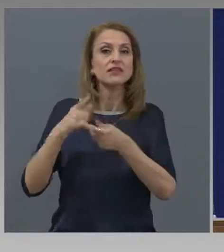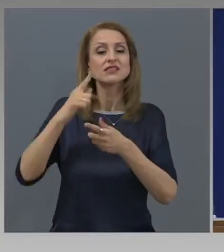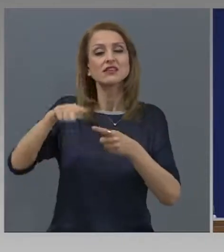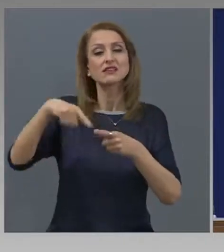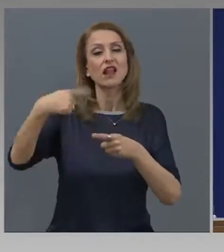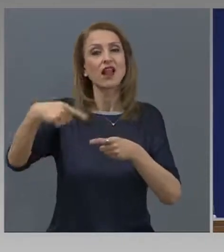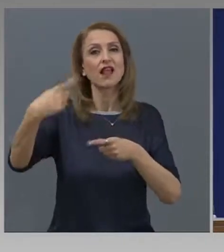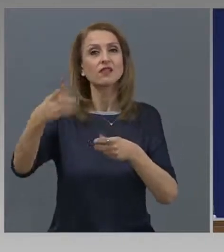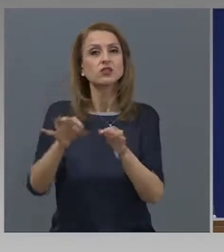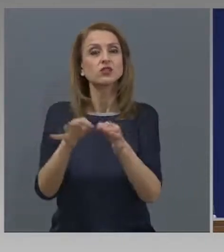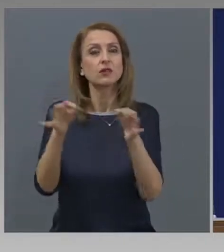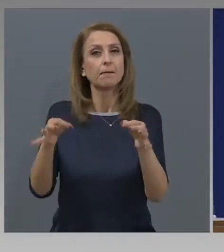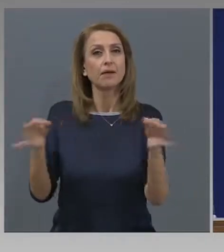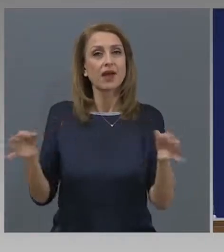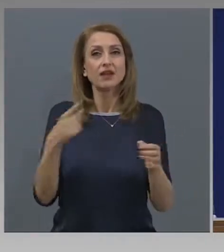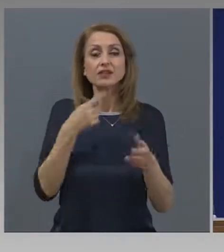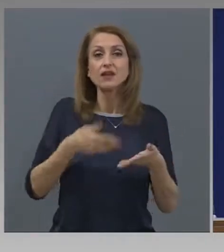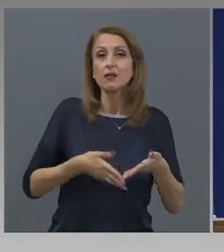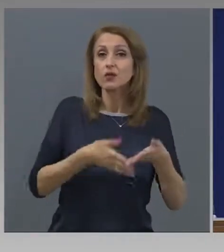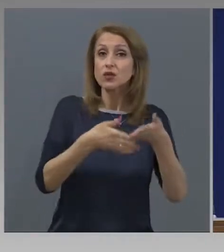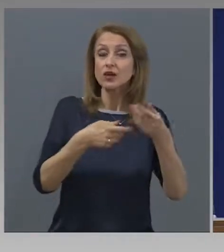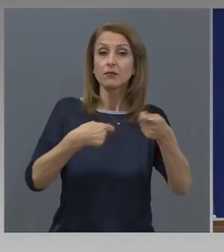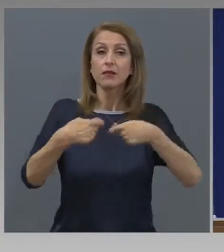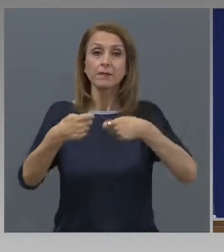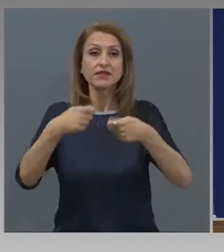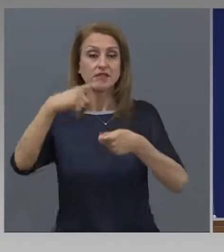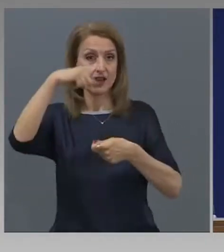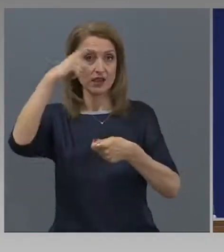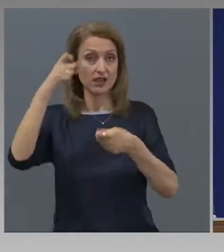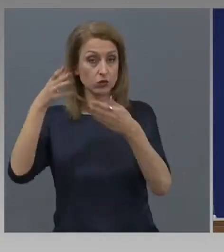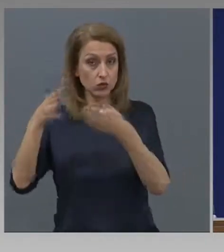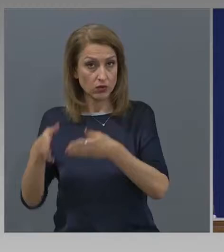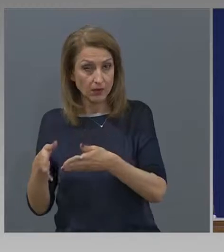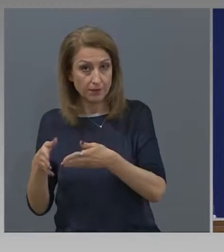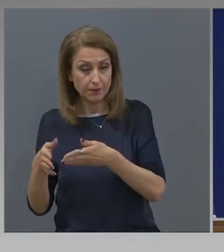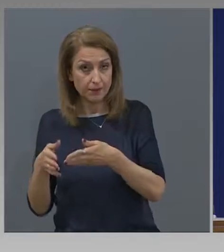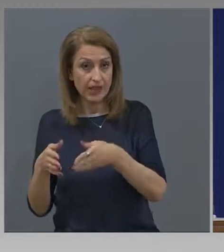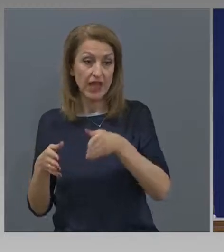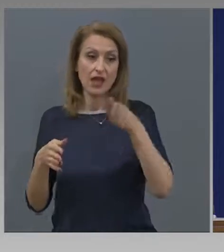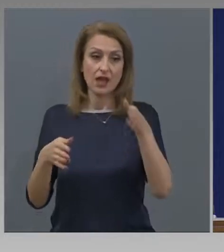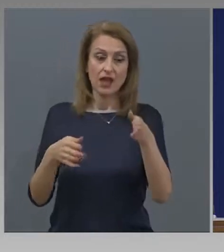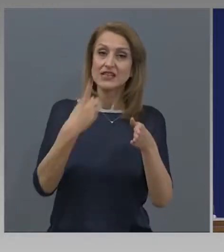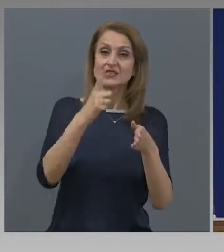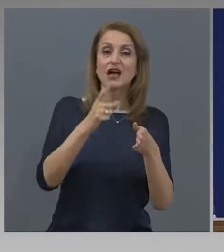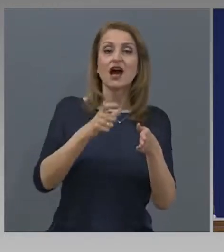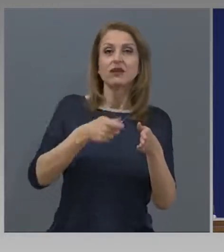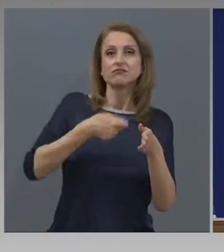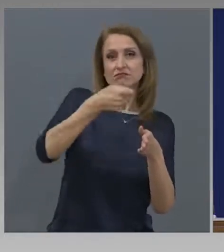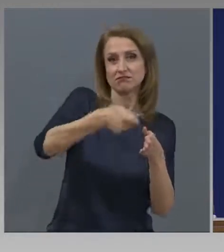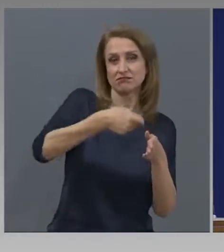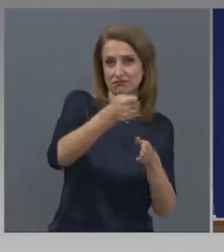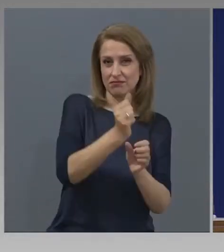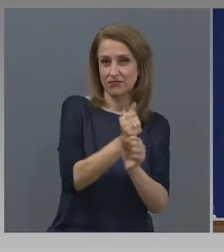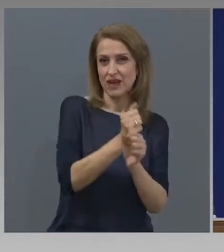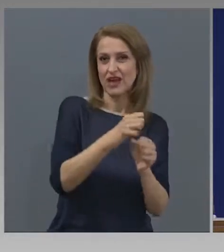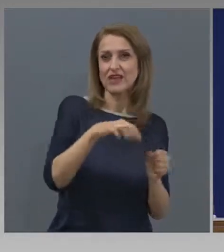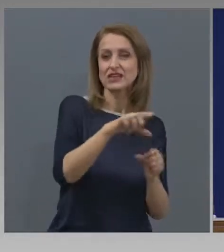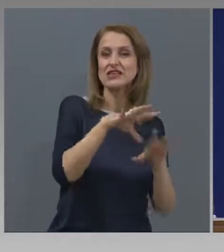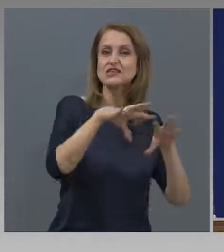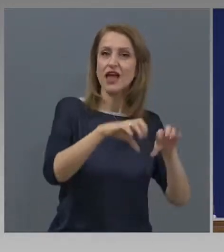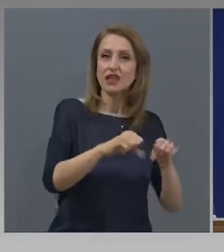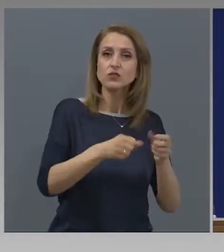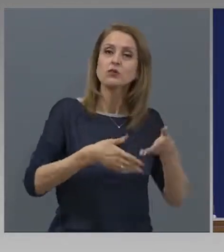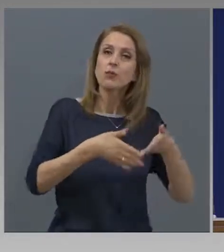мерки за подкрепа на пазара на труда, от една страна за субсидирана заетост, в подкрепа и на